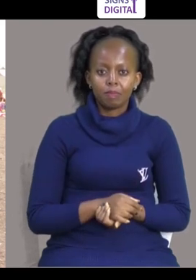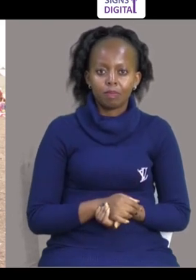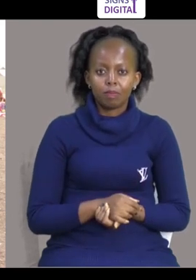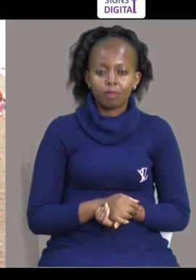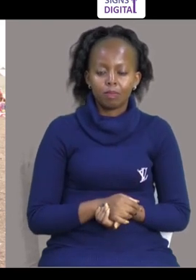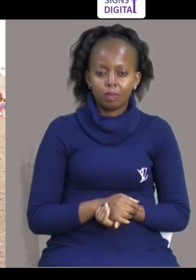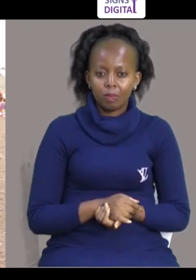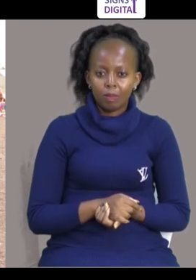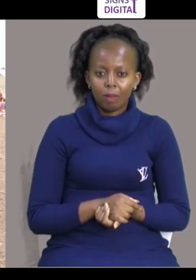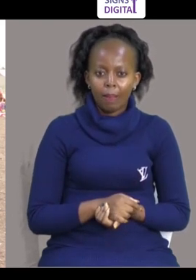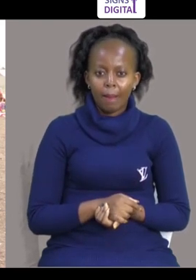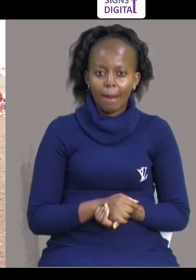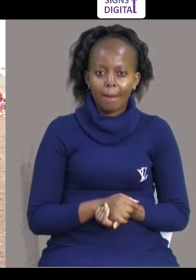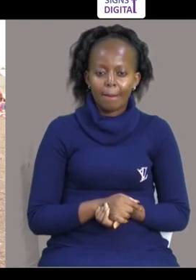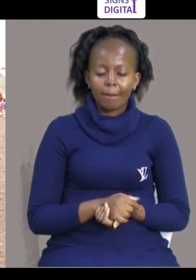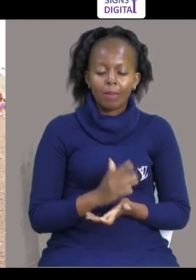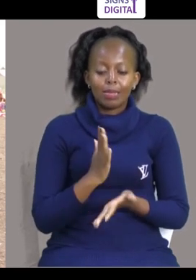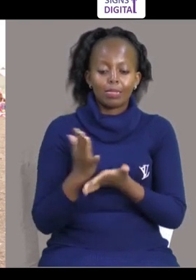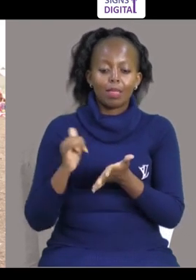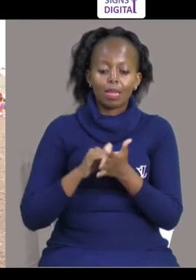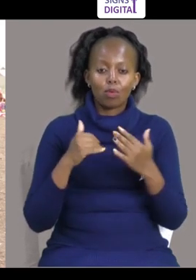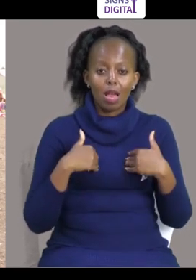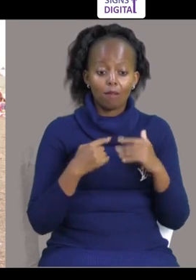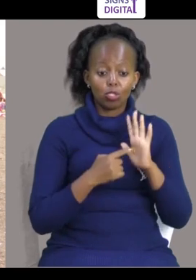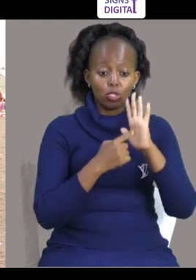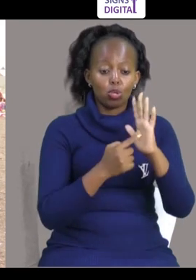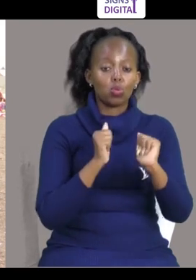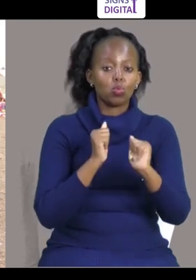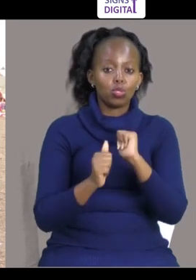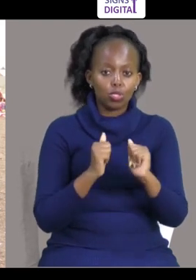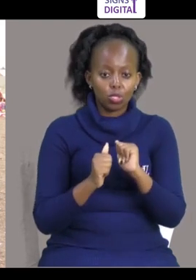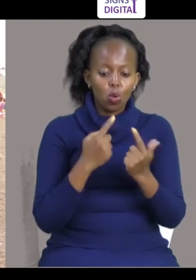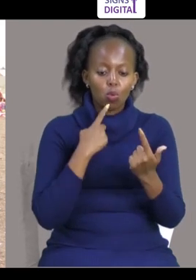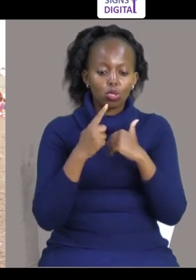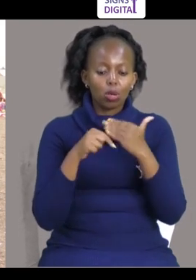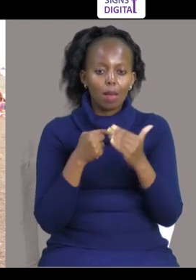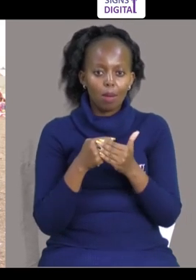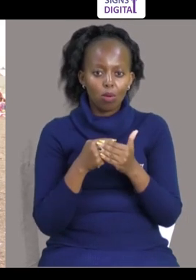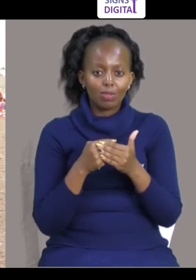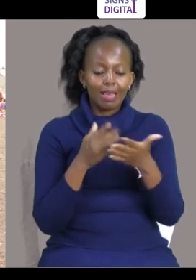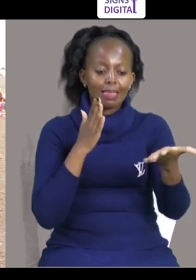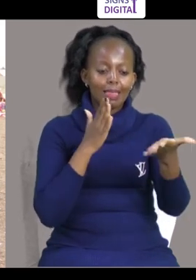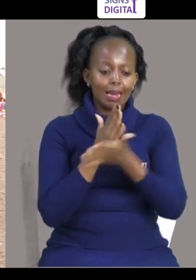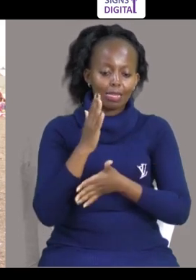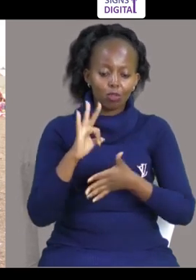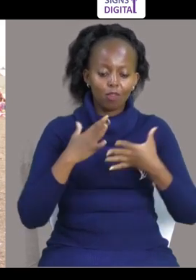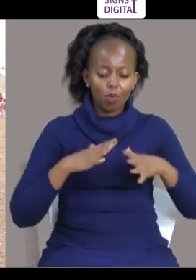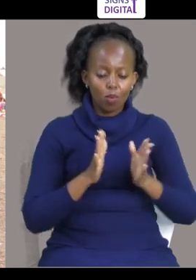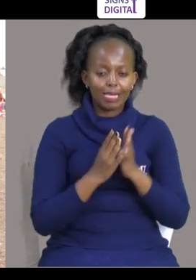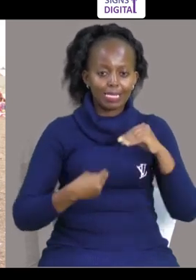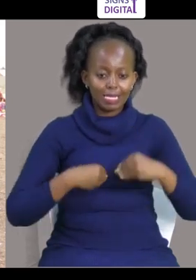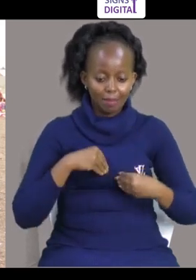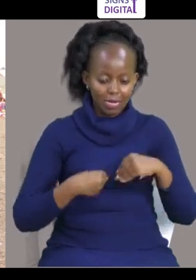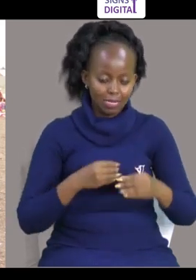silema ambayo tukaicheza ambayo itakuwa inaongelelea kuhusu hati na